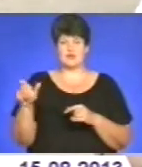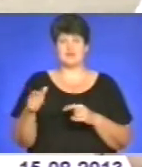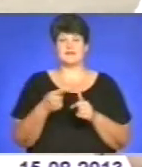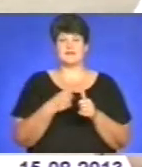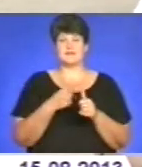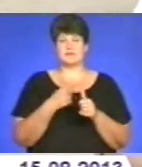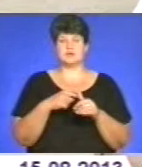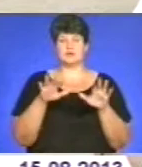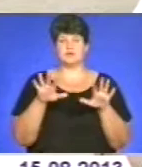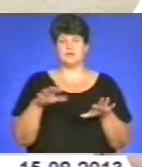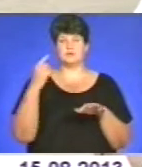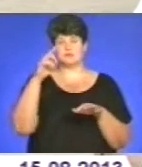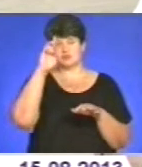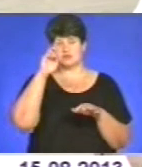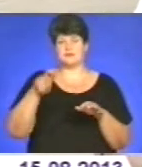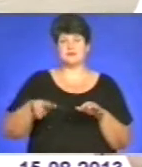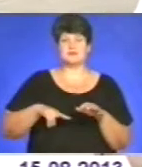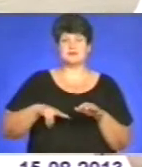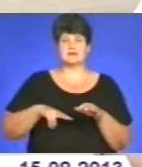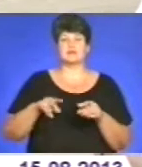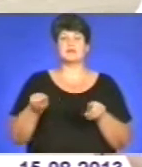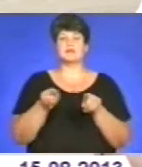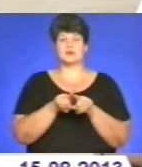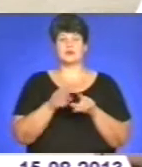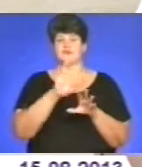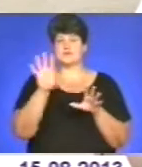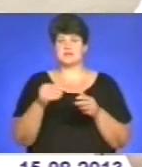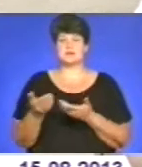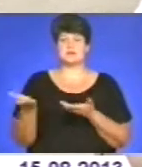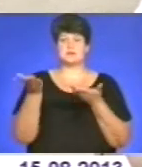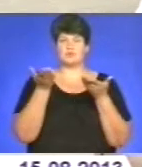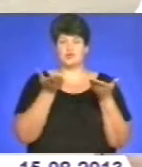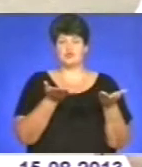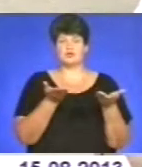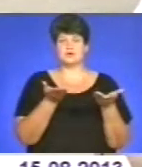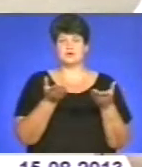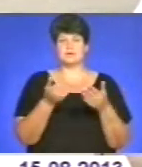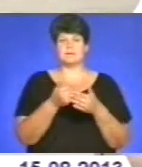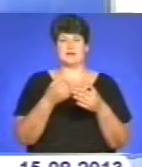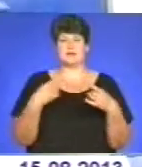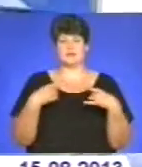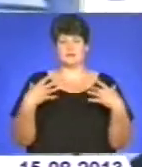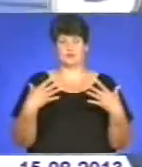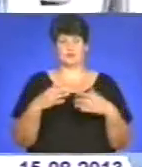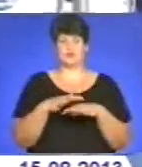імені голови обласної державної адміністрації також ми всіх запрошуємо на пересвяткову ярмарку.